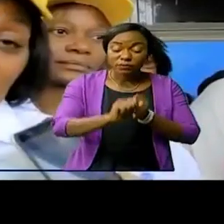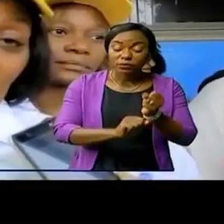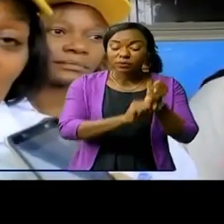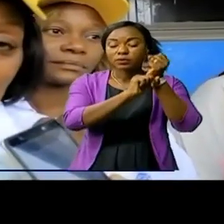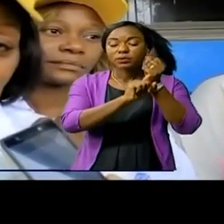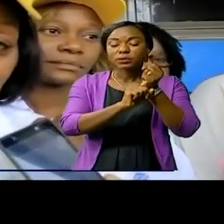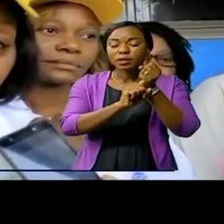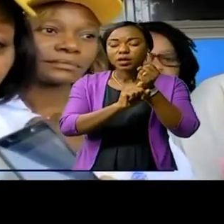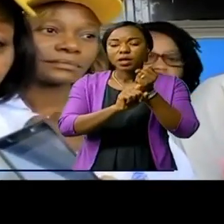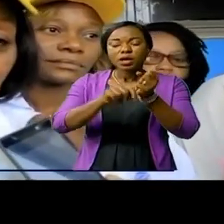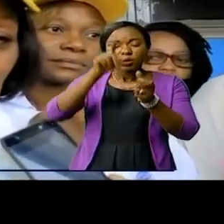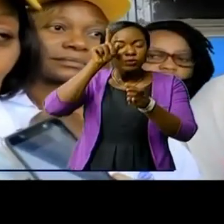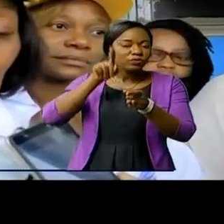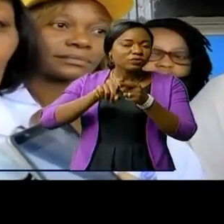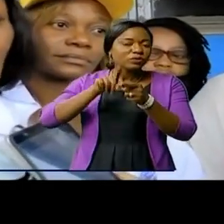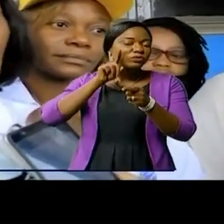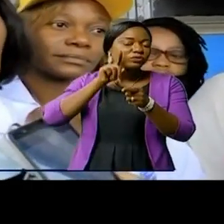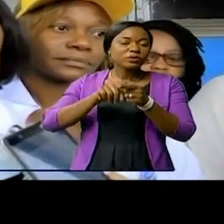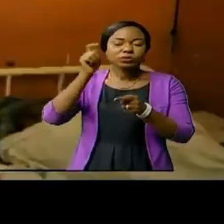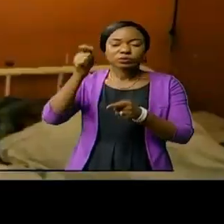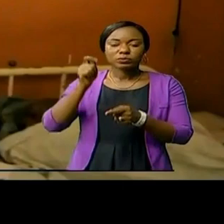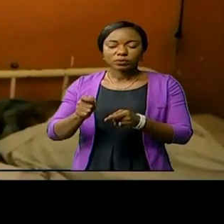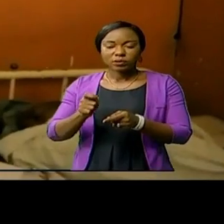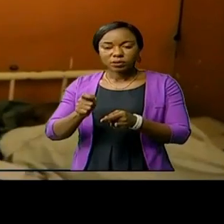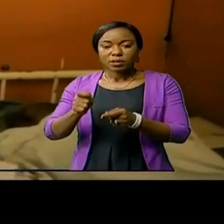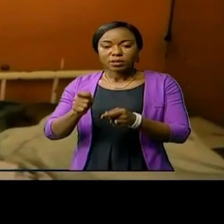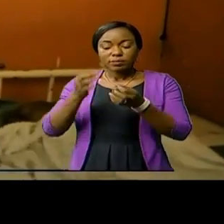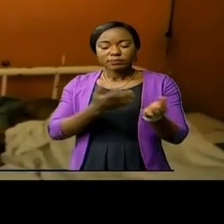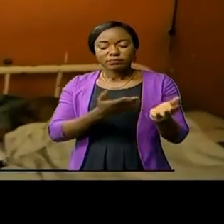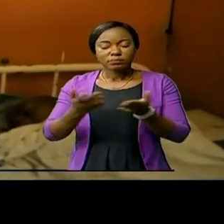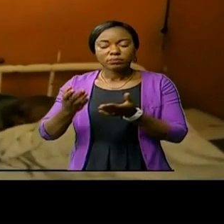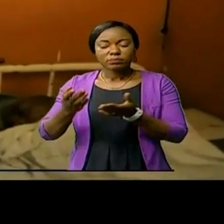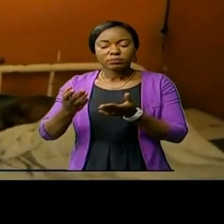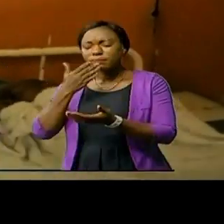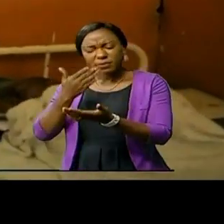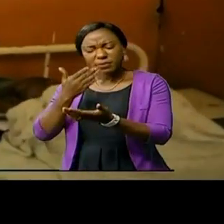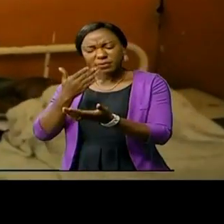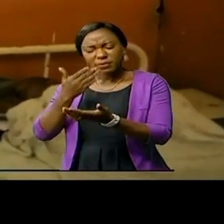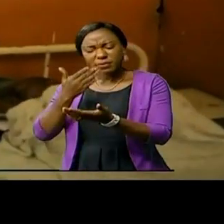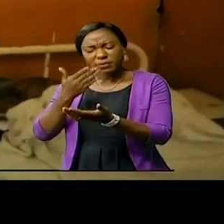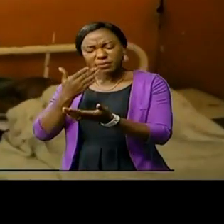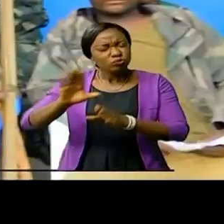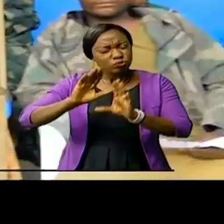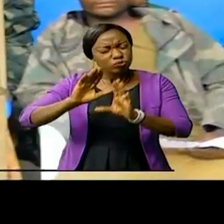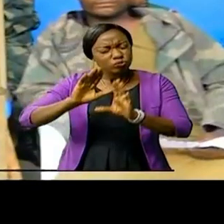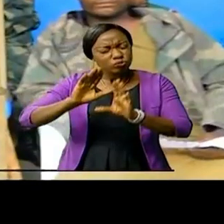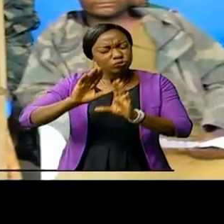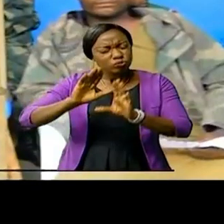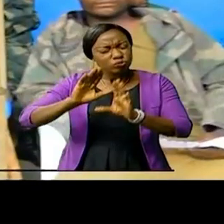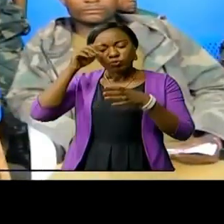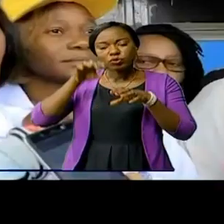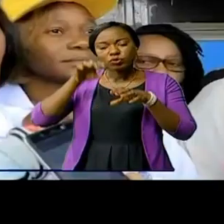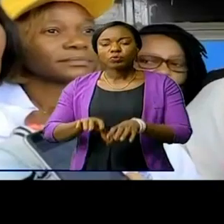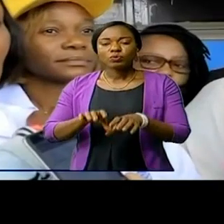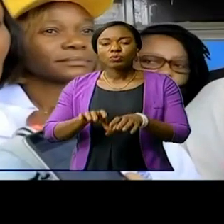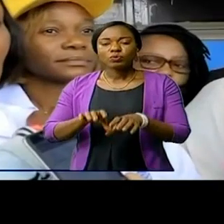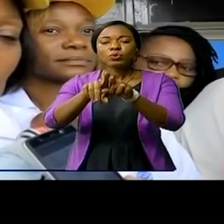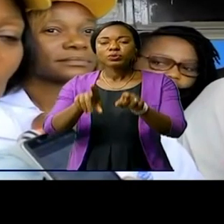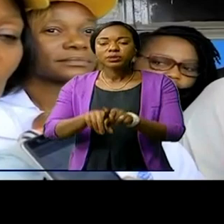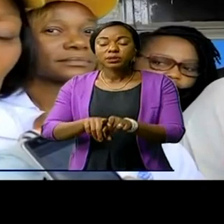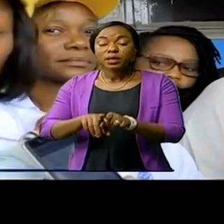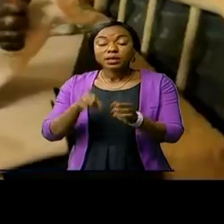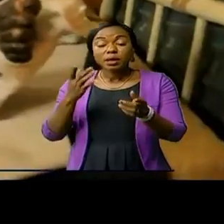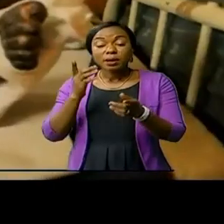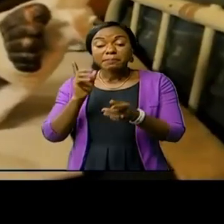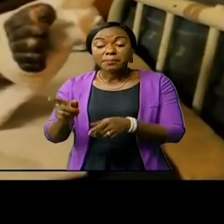blessés de guerre. dont nous sommes venus leur dire merci pour ce qu'ils font pour la RDC. Mais en même temps, à travers vous,